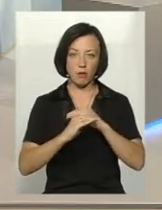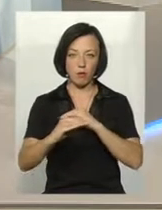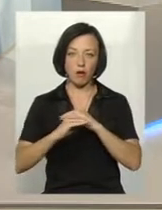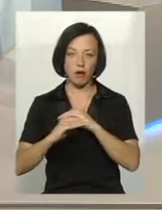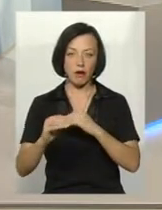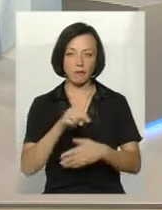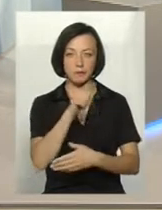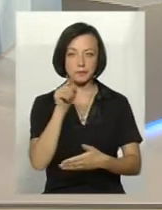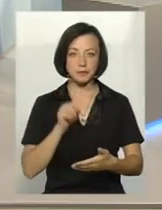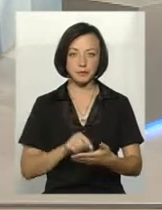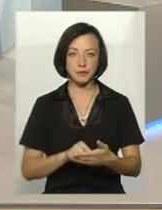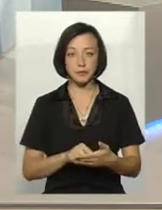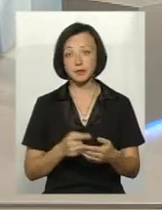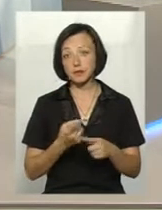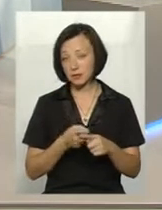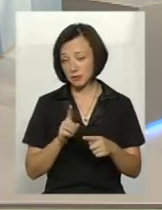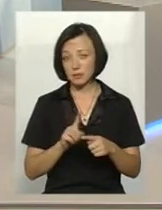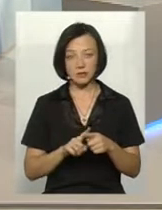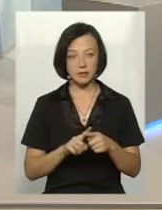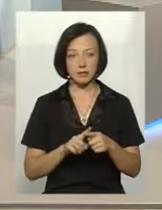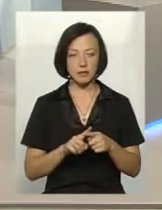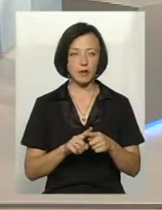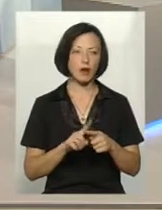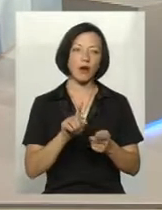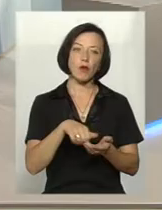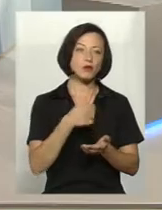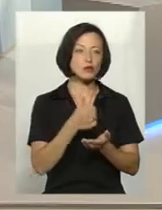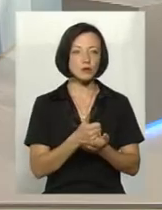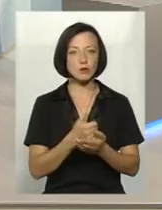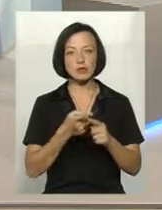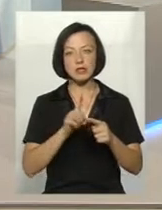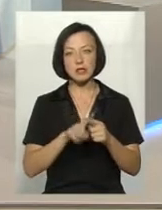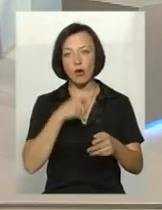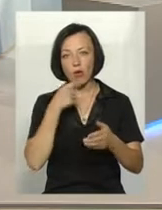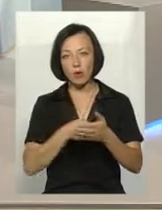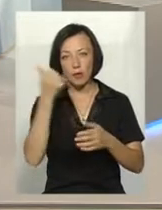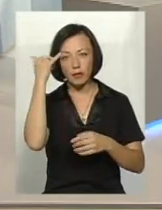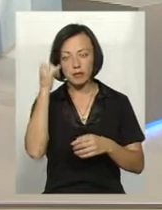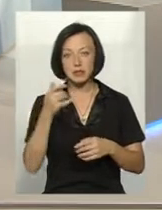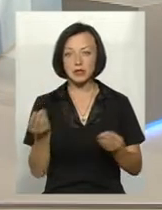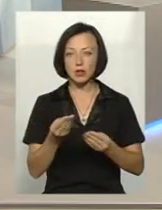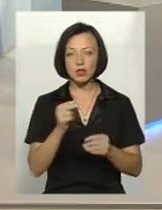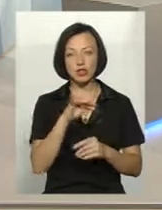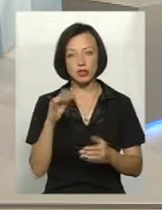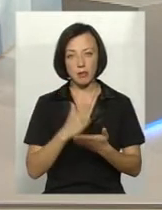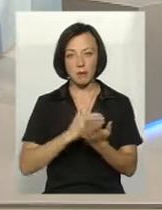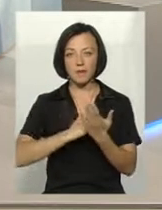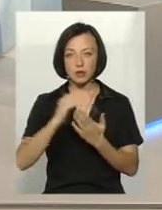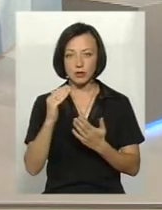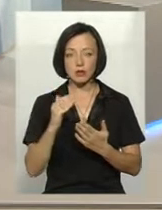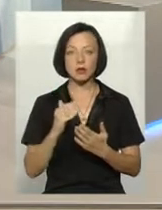наших полях? Це зазвичай в основній масі. Форажне зерно чи маємо зерно високе?